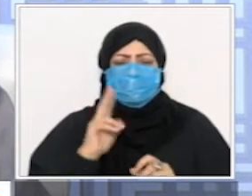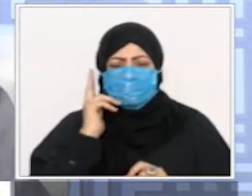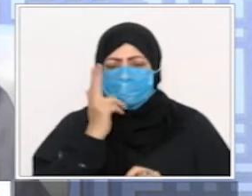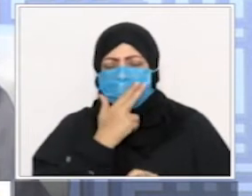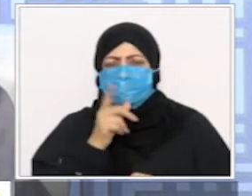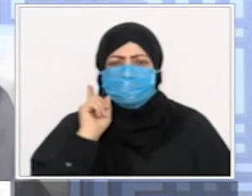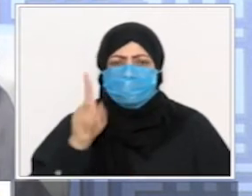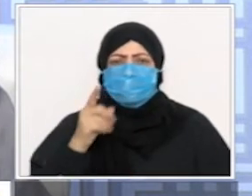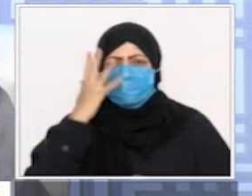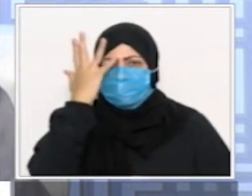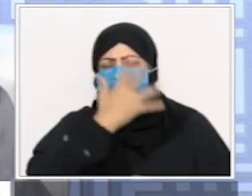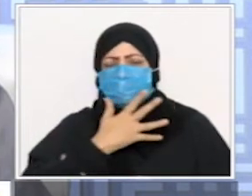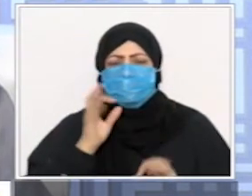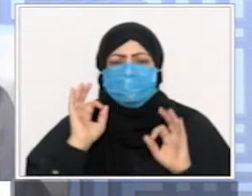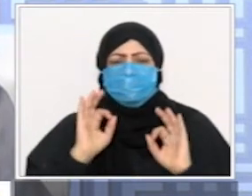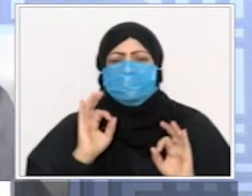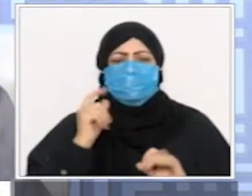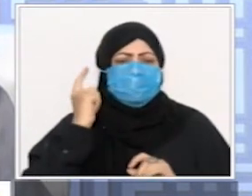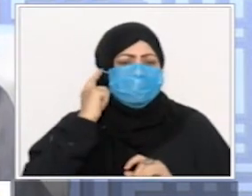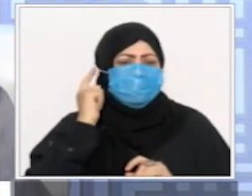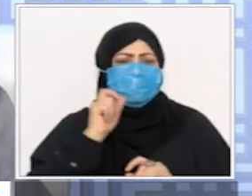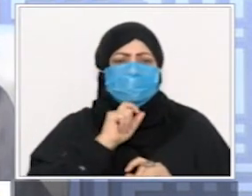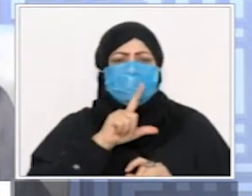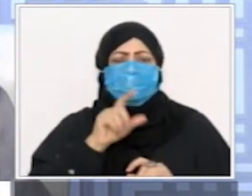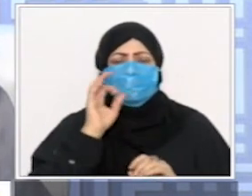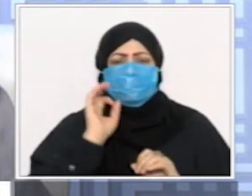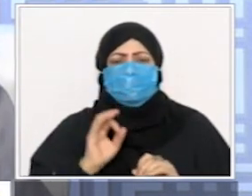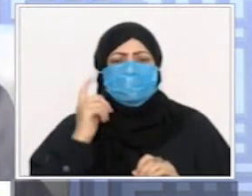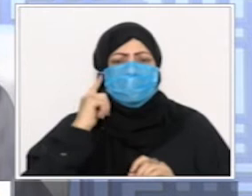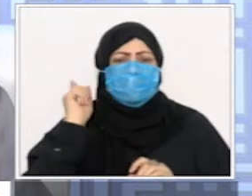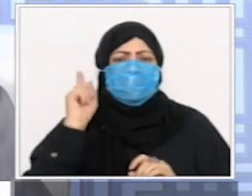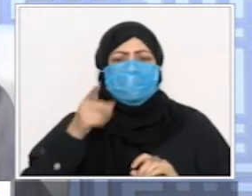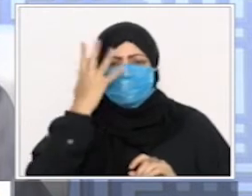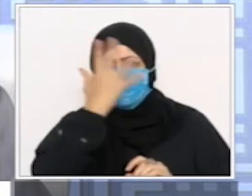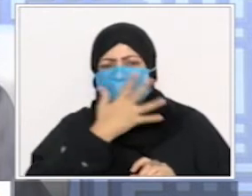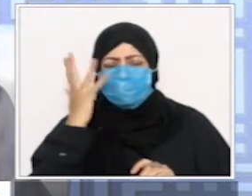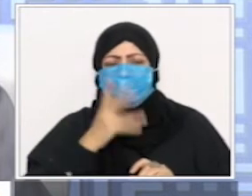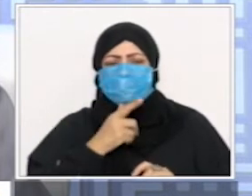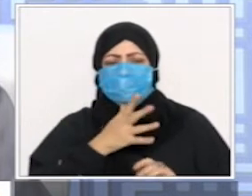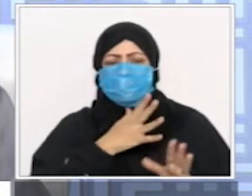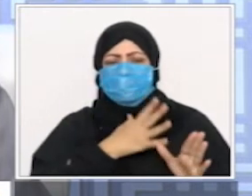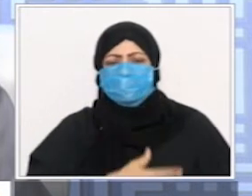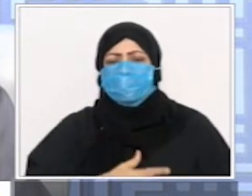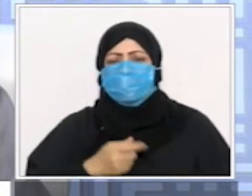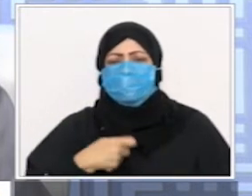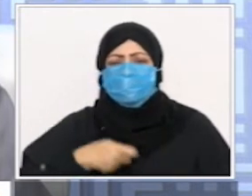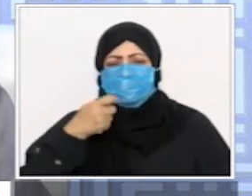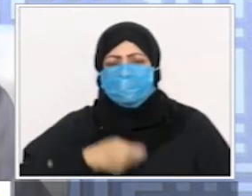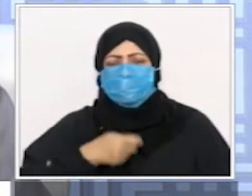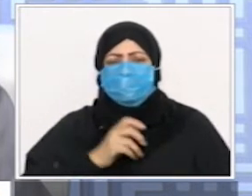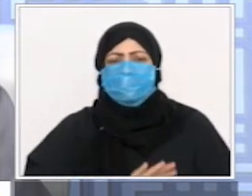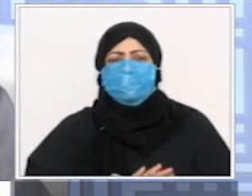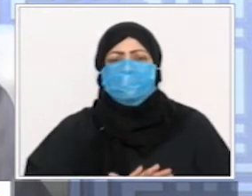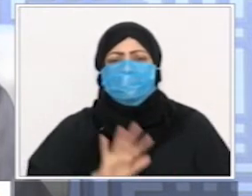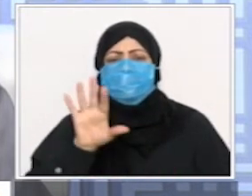لهم أمر الآذان فكان عليه الصلاة والسلام يختار أفاضل الصحابة رضي